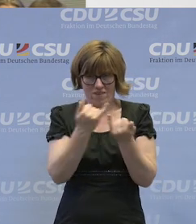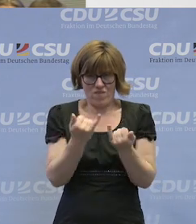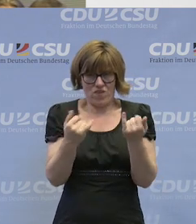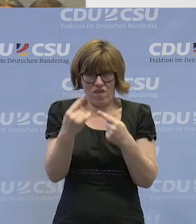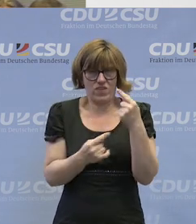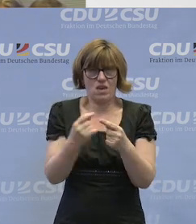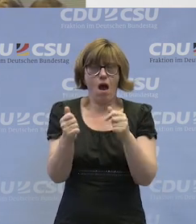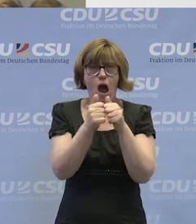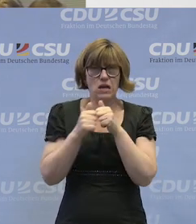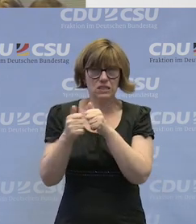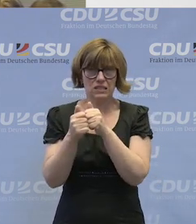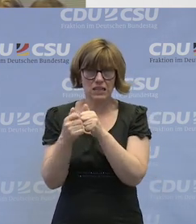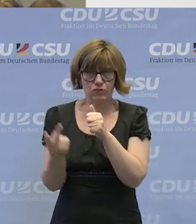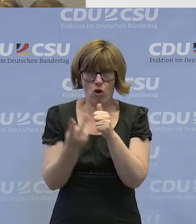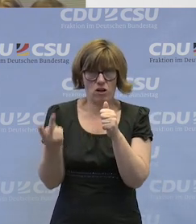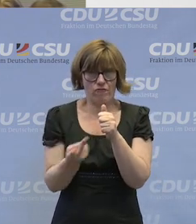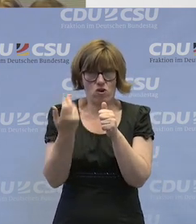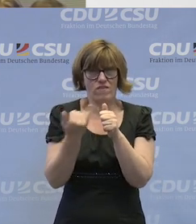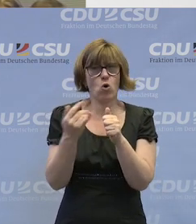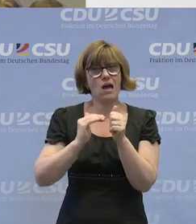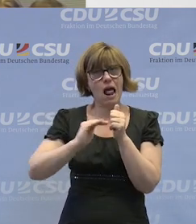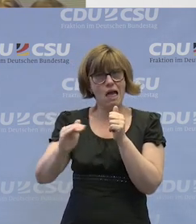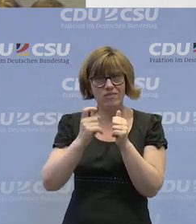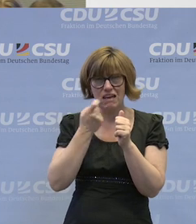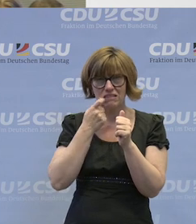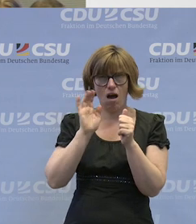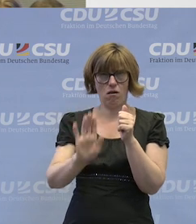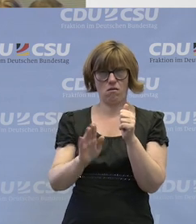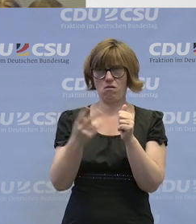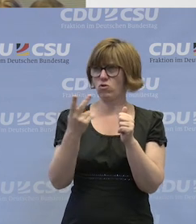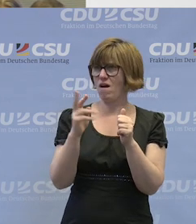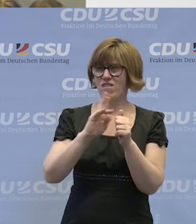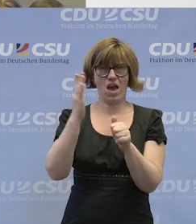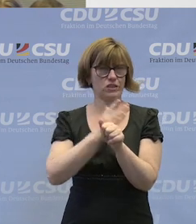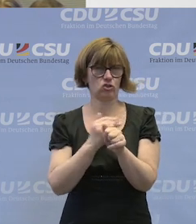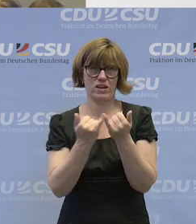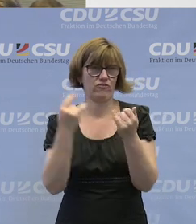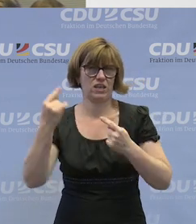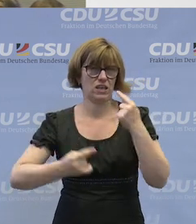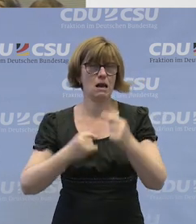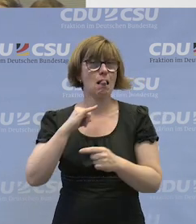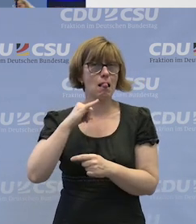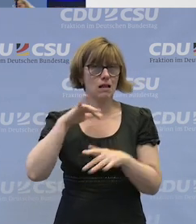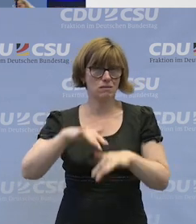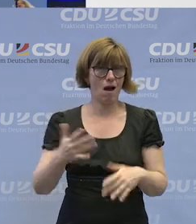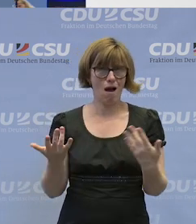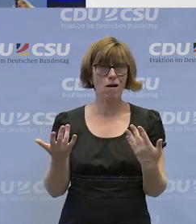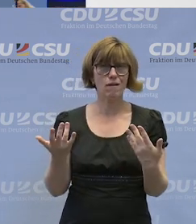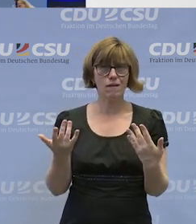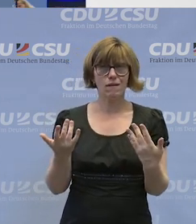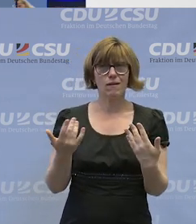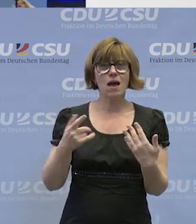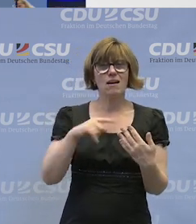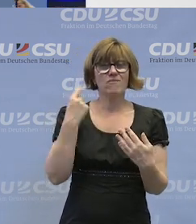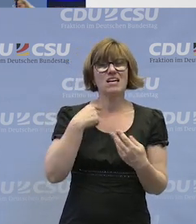Assistenz gefördert wird? Oder ist das Ländersache oder wird das hier entschieden? Würde mich interessieren, damit wir